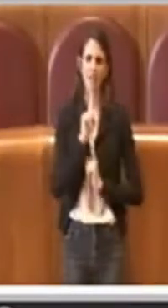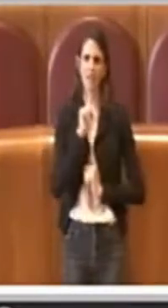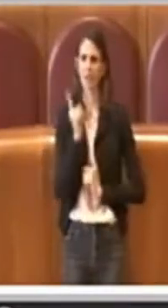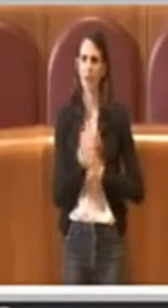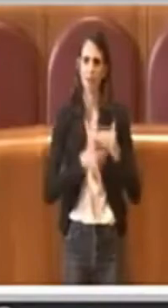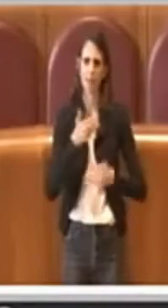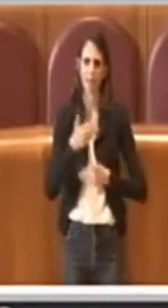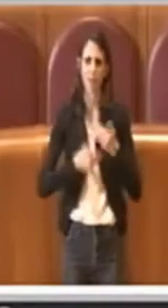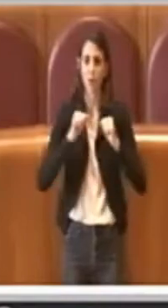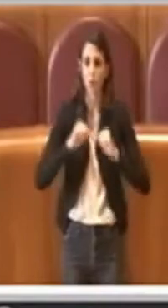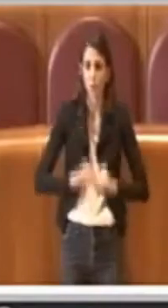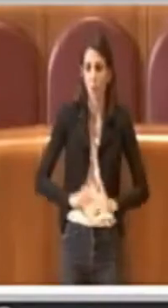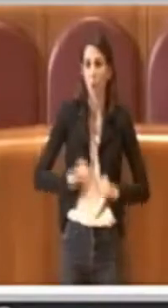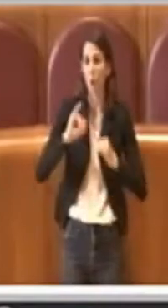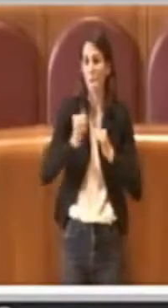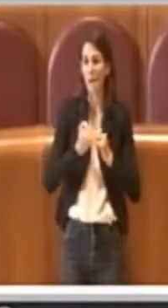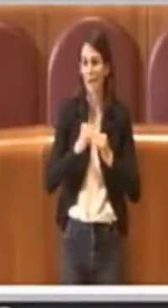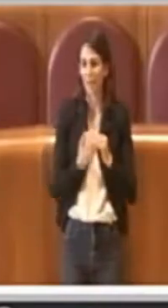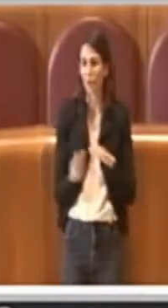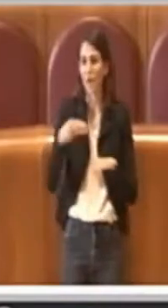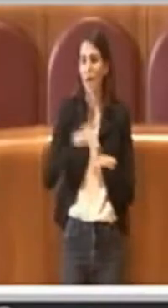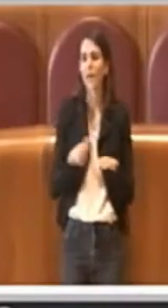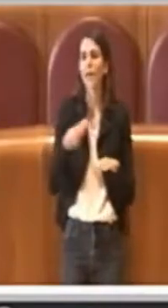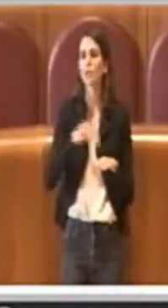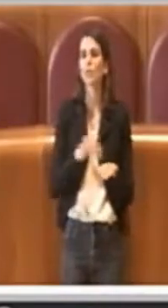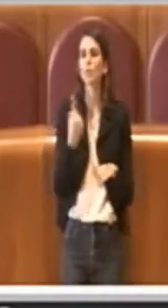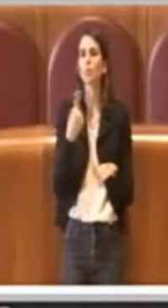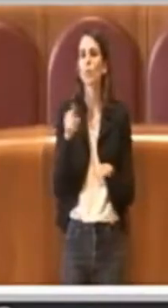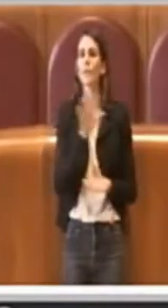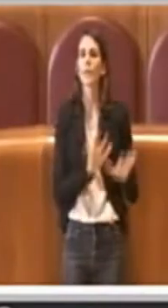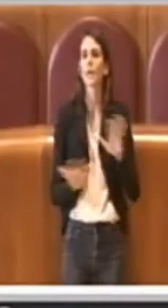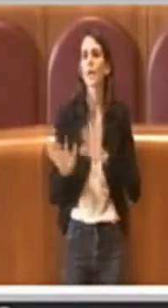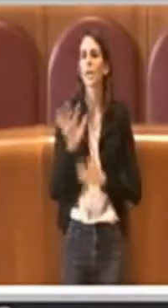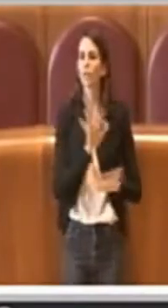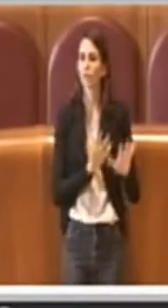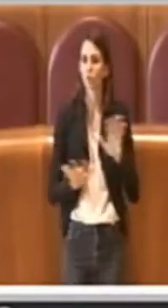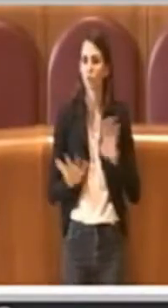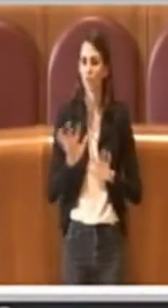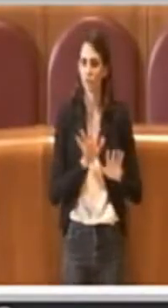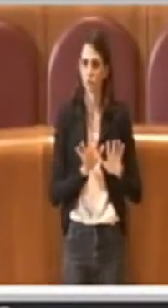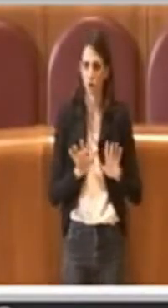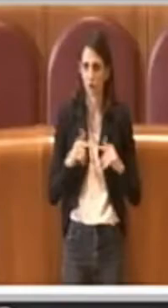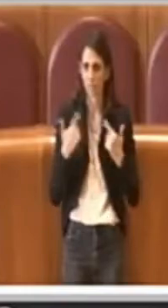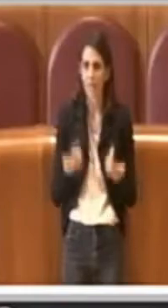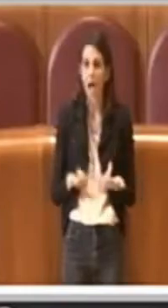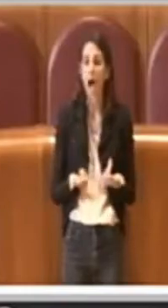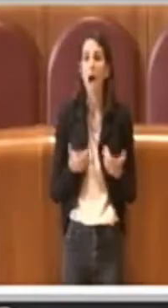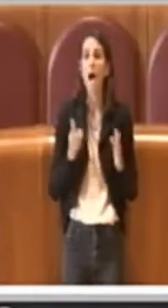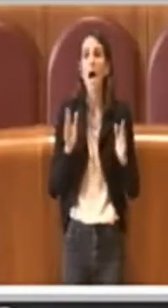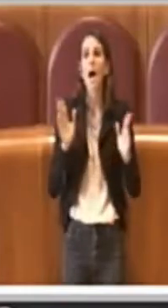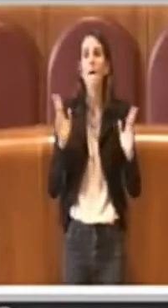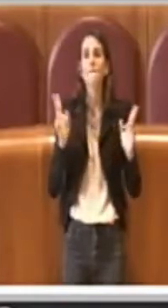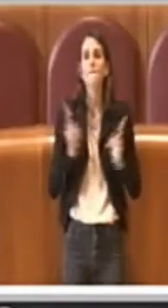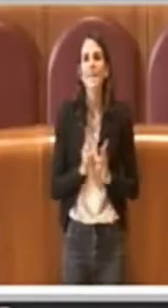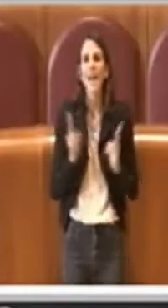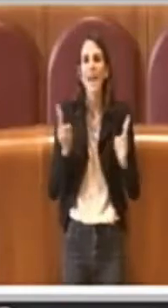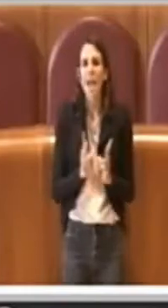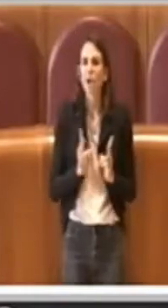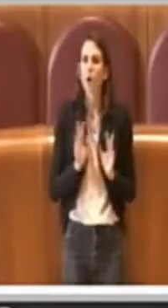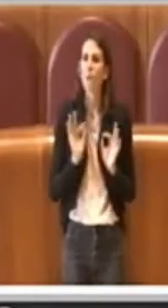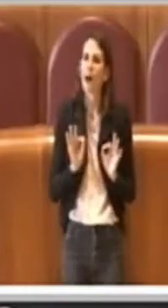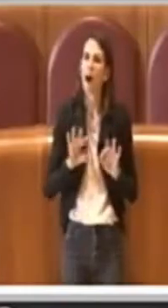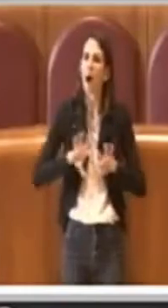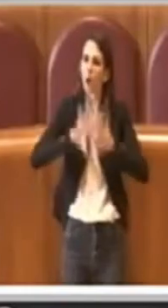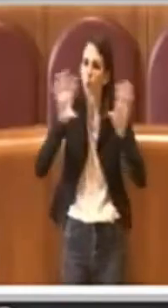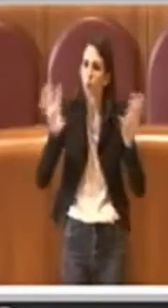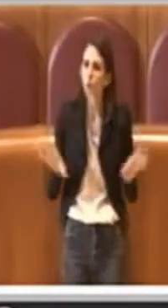più precisi rispetto ad alcune indicazioni che sono state date, in realtà mette a bilancio tutti i